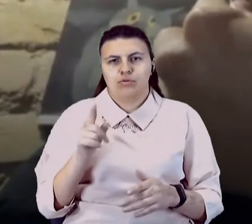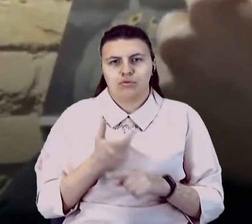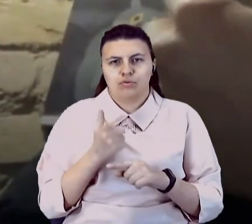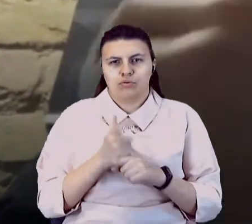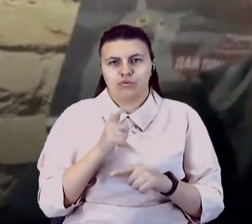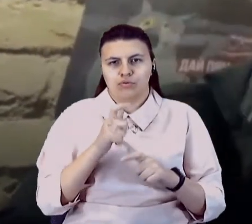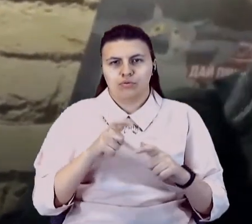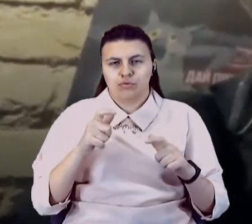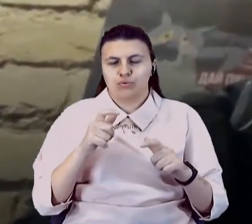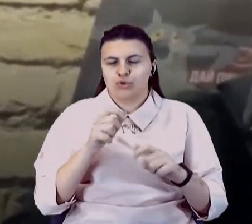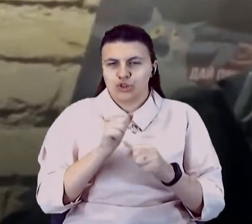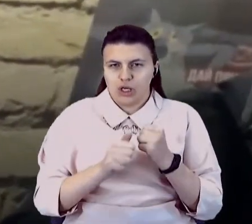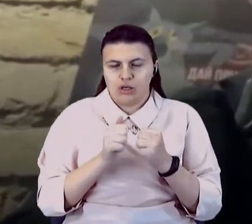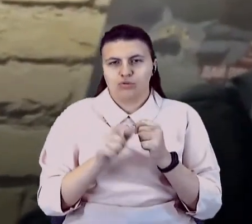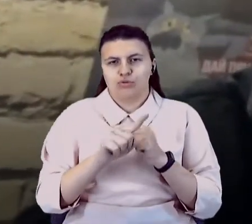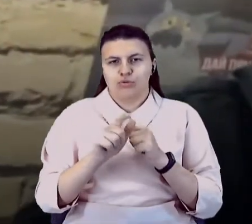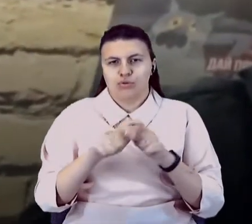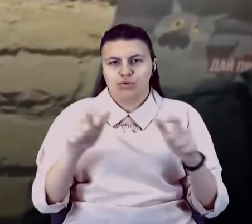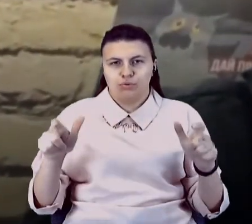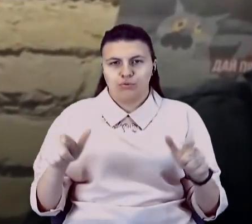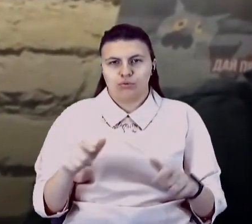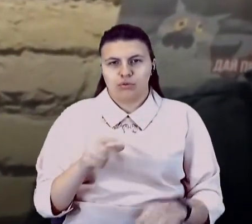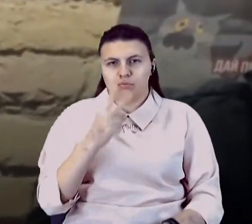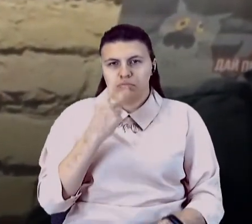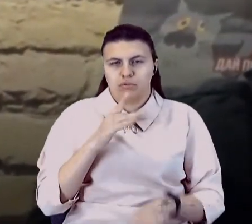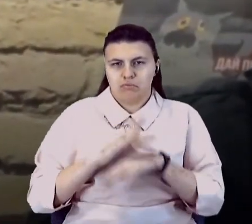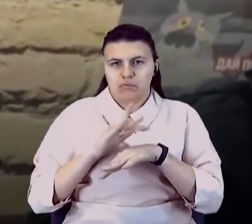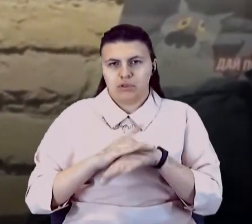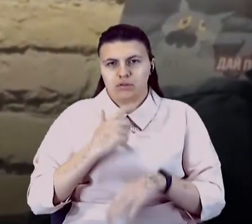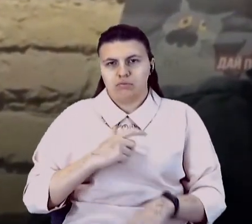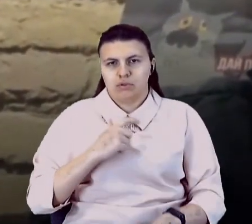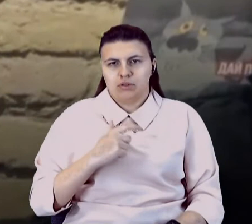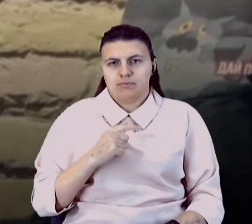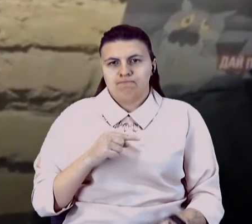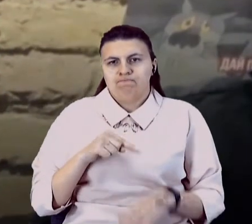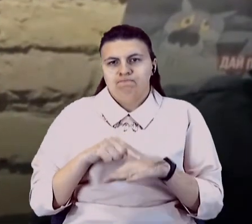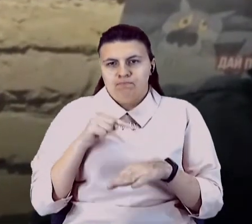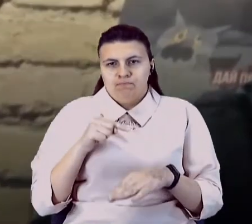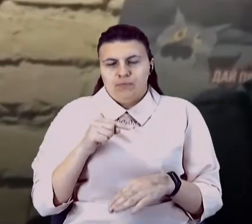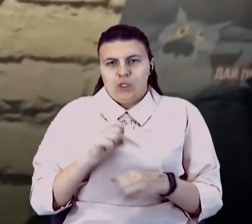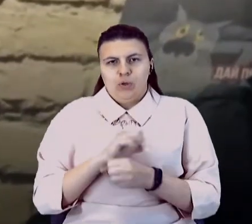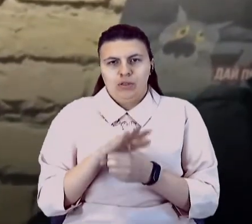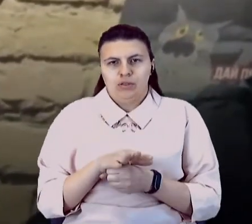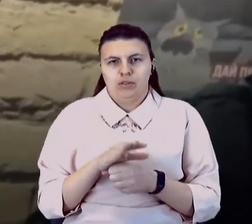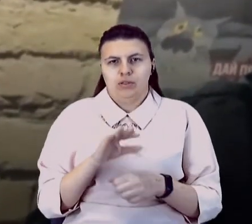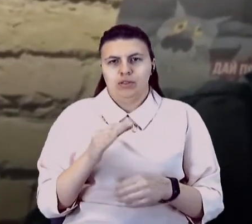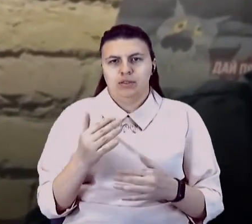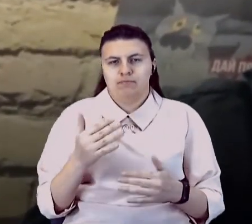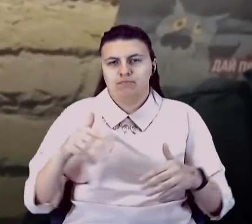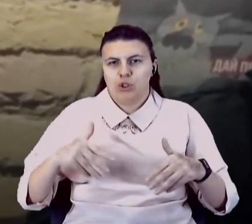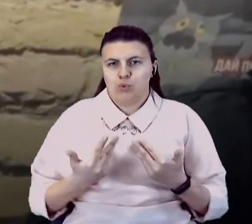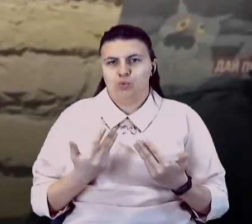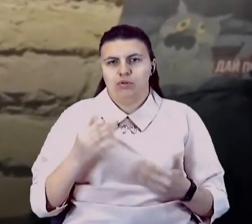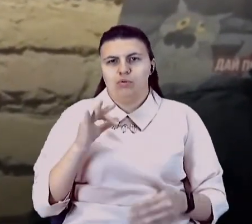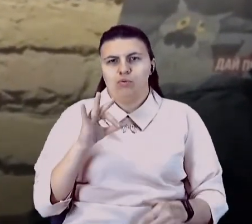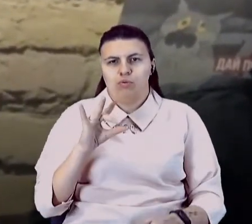бачать в себе симптоми коронавірусу або симптоми застуди, ОРВІ, запалення легень,